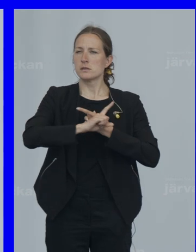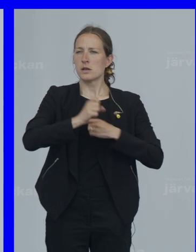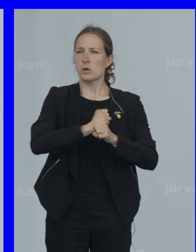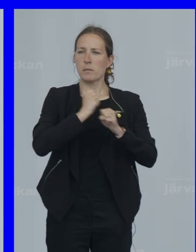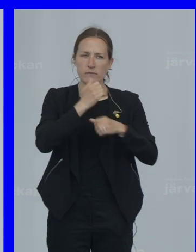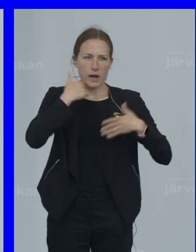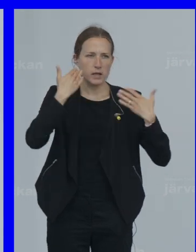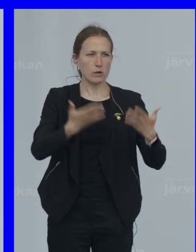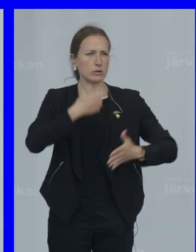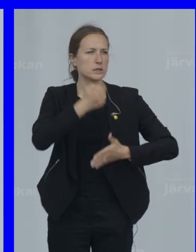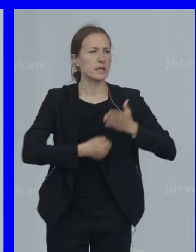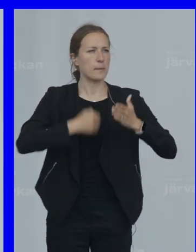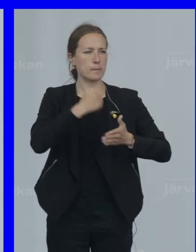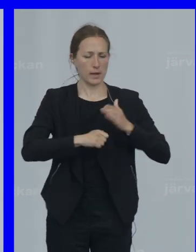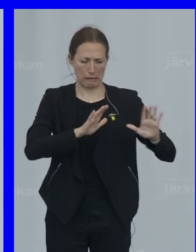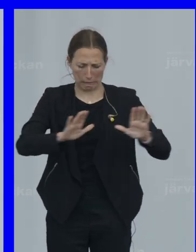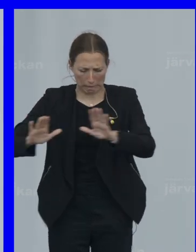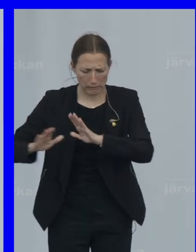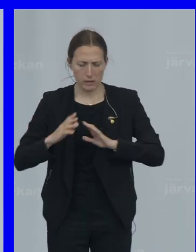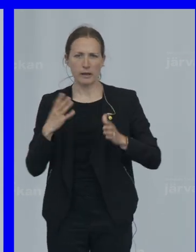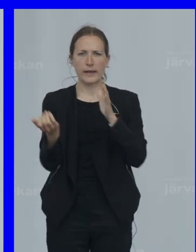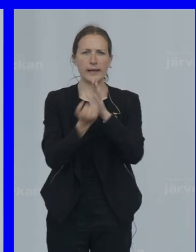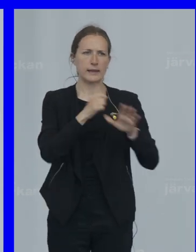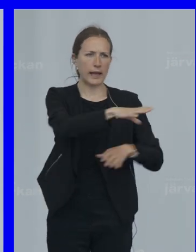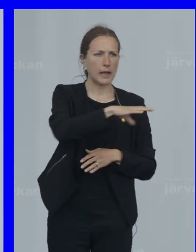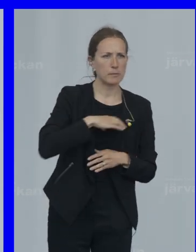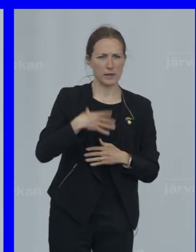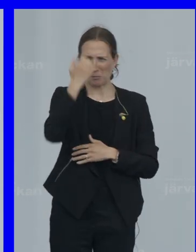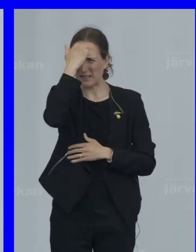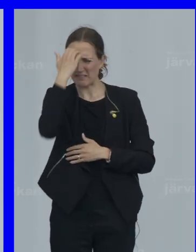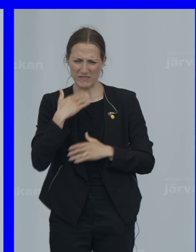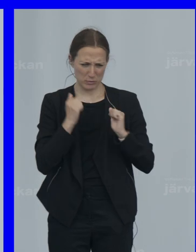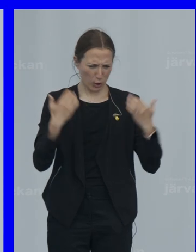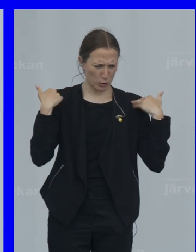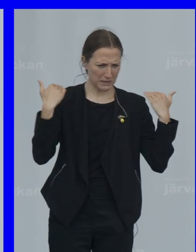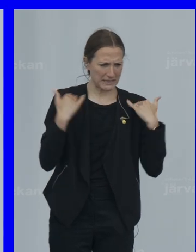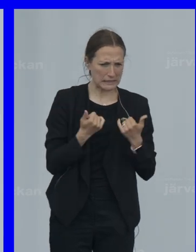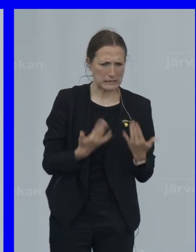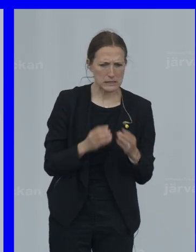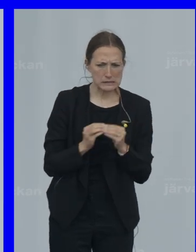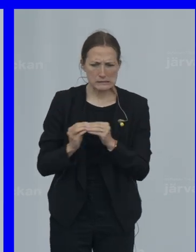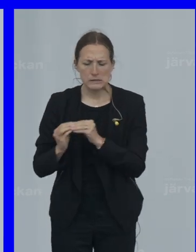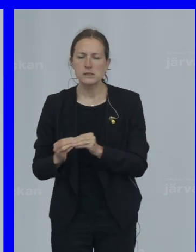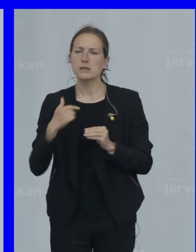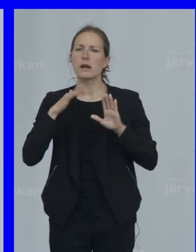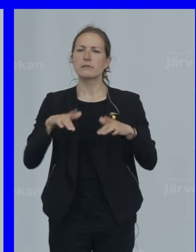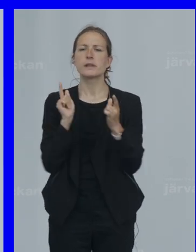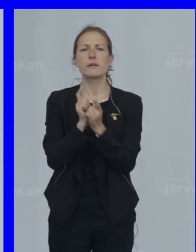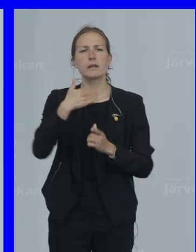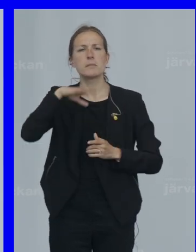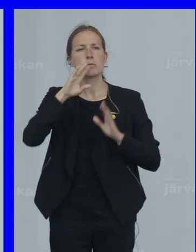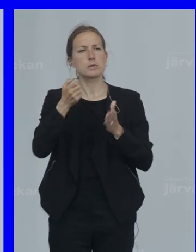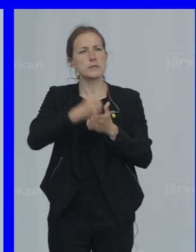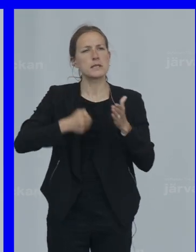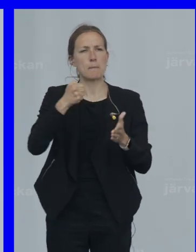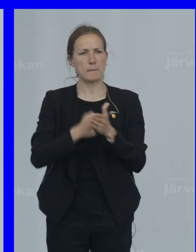kämpar med livspusslet För att hinna med hämtningar och komma ihåg Vem var det som skulle ha gympa idag Jag har mött mammor som kämpar med att få